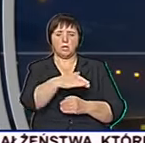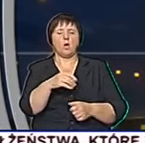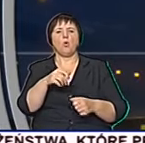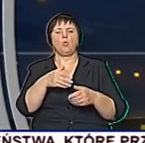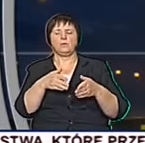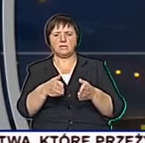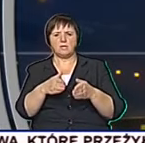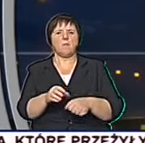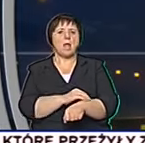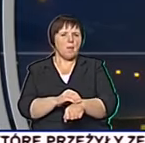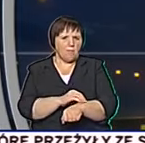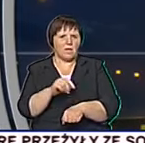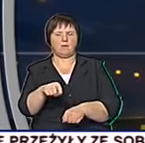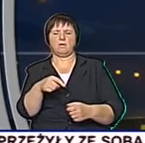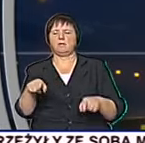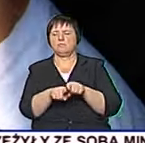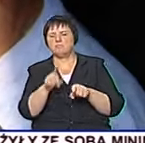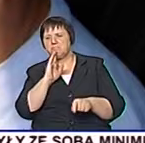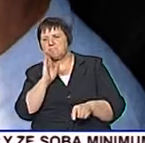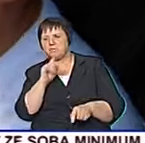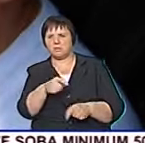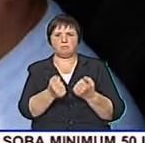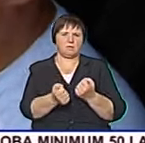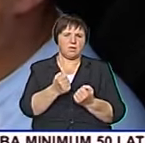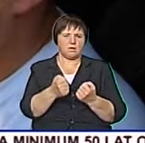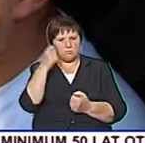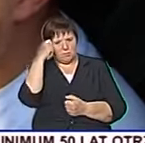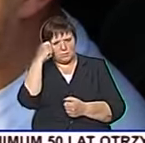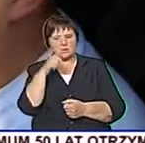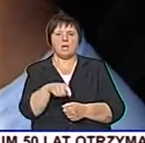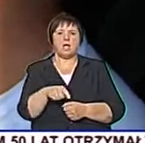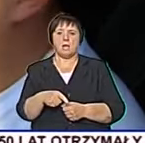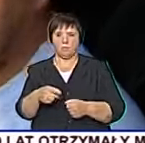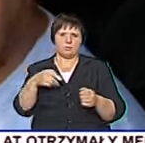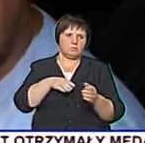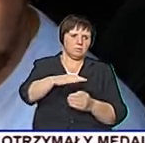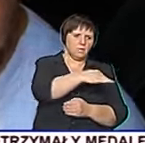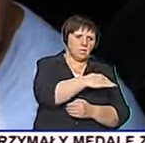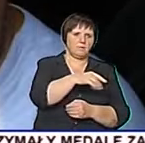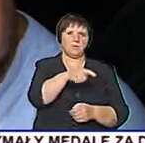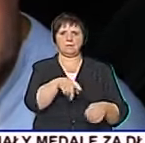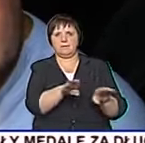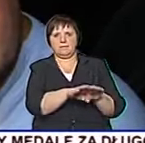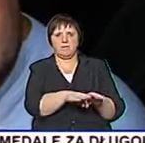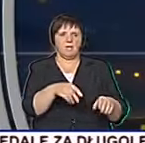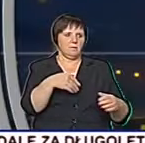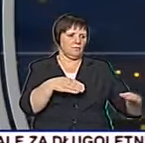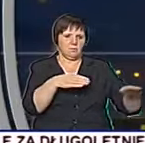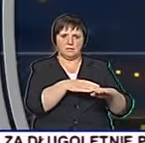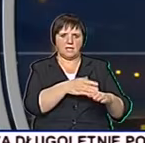Towarową. Ale tu znów niespodzianka. Znaki wskazują, żeby jechać na lewo, a tam jest ślepa uliczka.